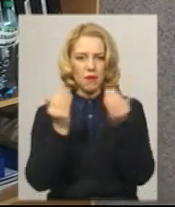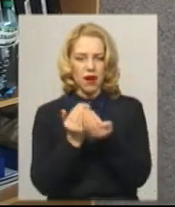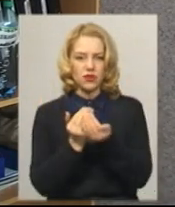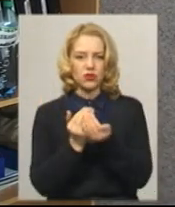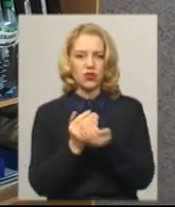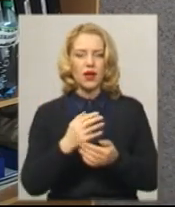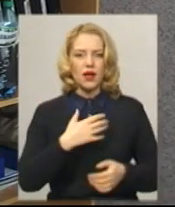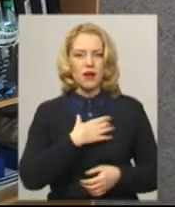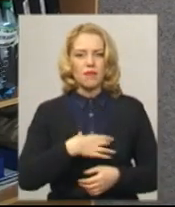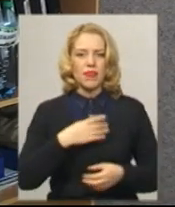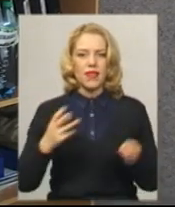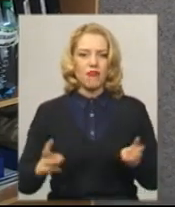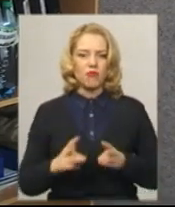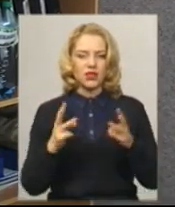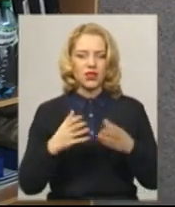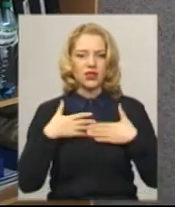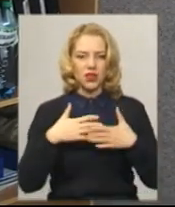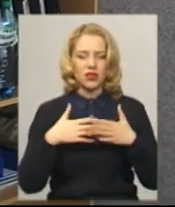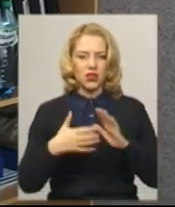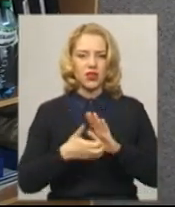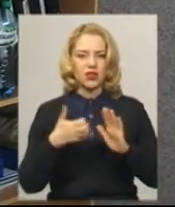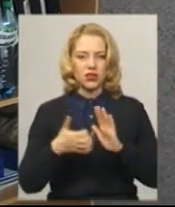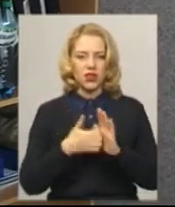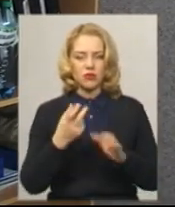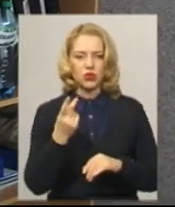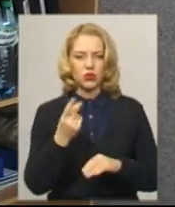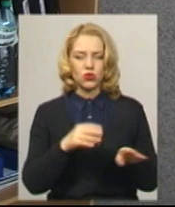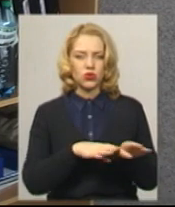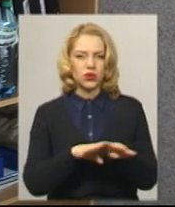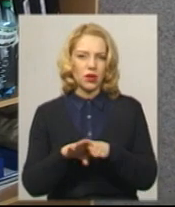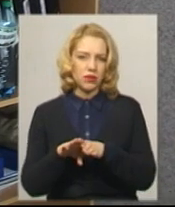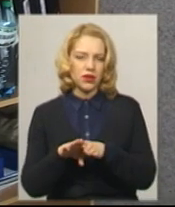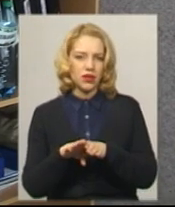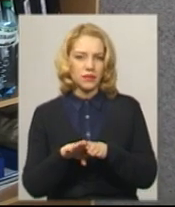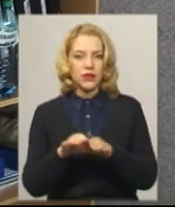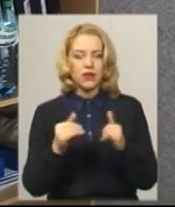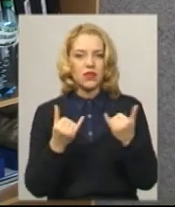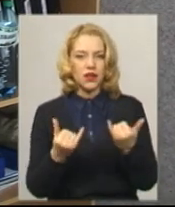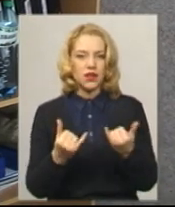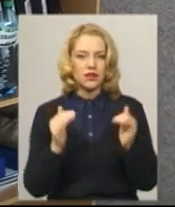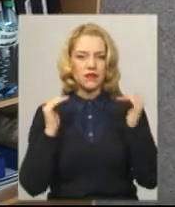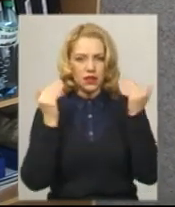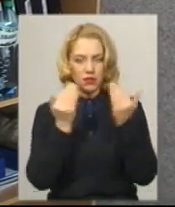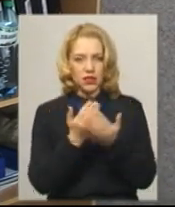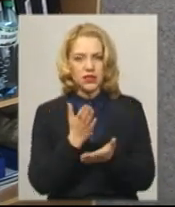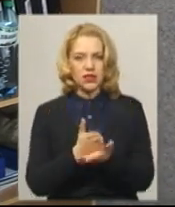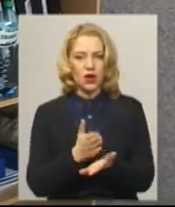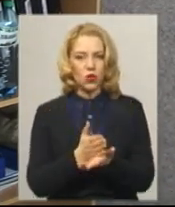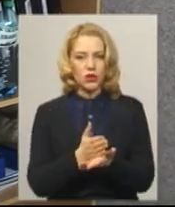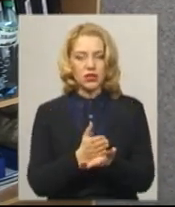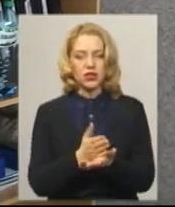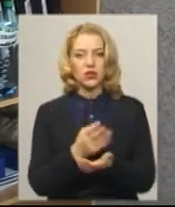з пневмонією, з дихальною недостатністю, другої степені. Наразі в реанімації знаходиться